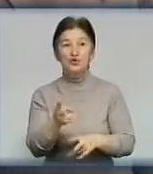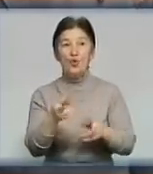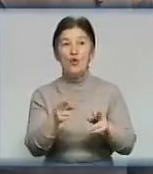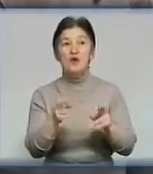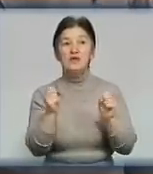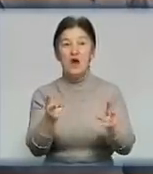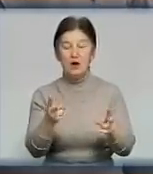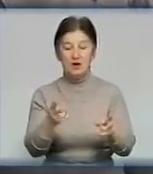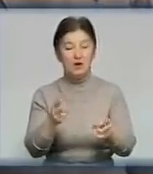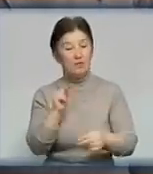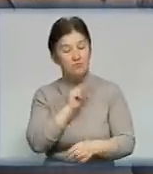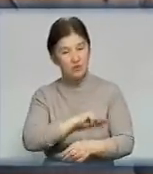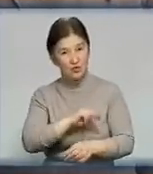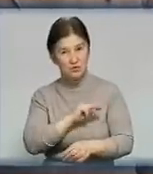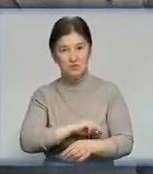з цим розрахуємося.